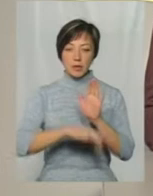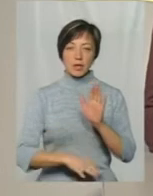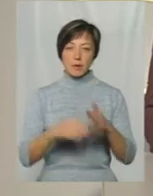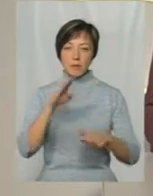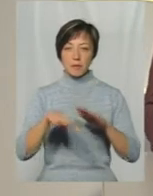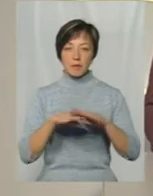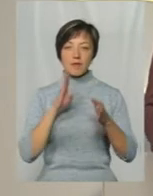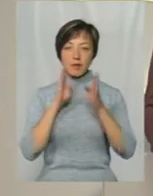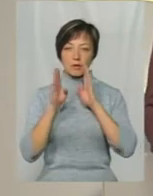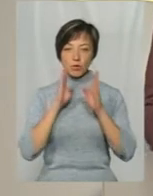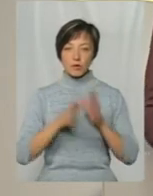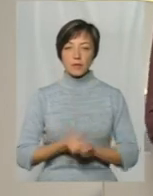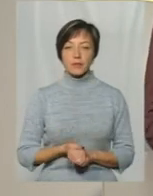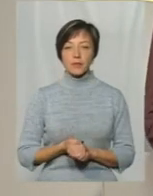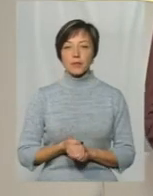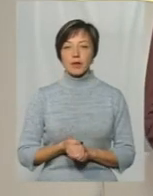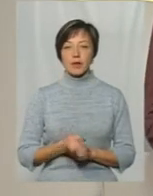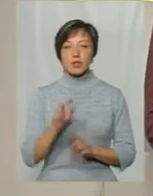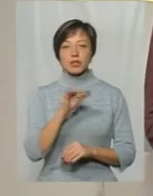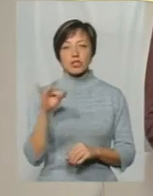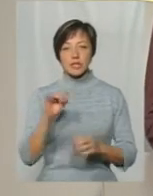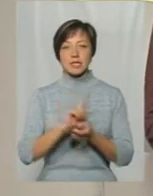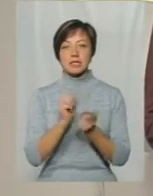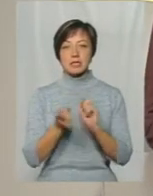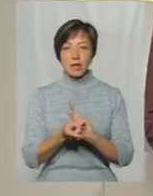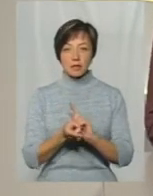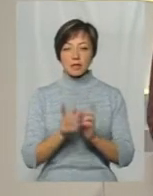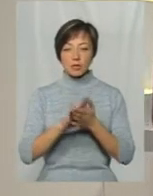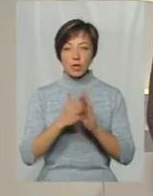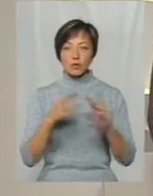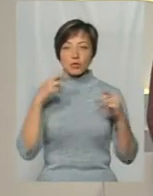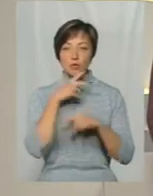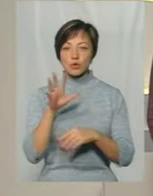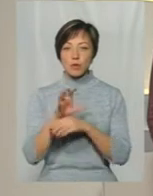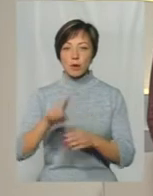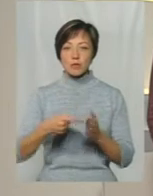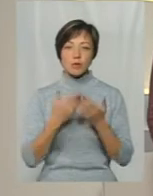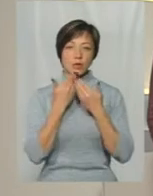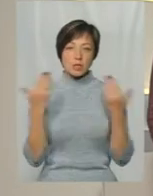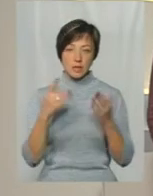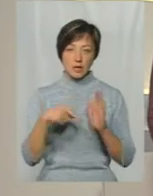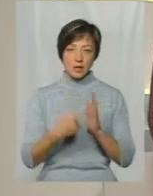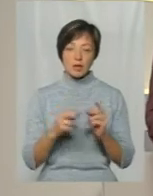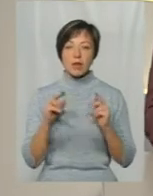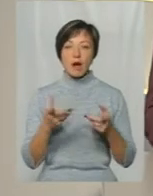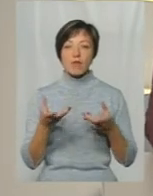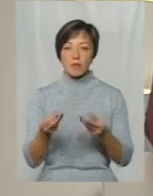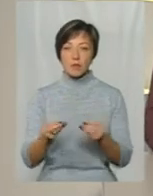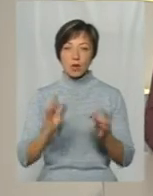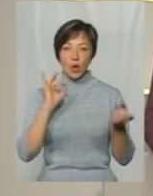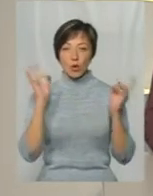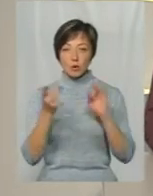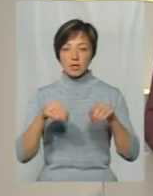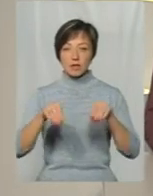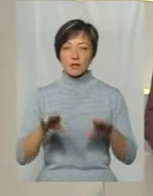трансляцією у Фейсбук Чи стане прецедент з отруєнням собак у місті останнім? І як вплине розголос на